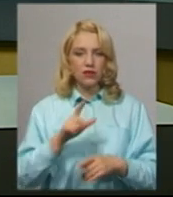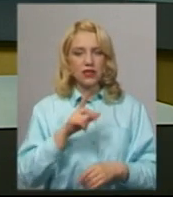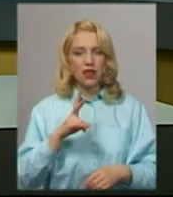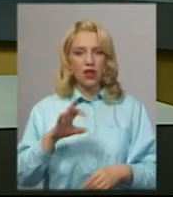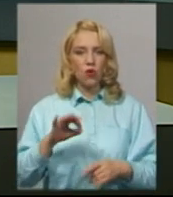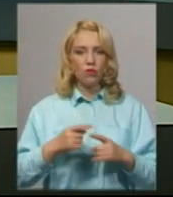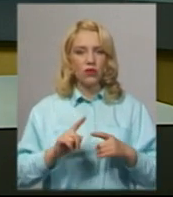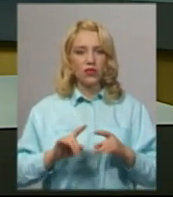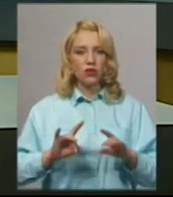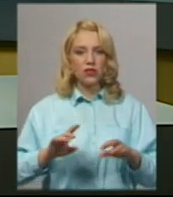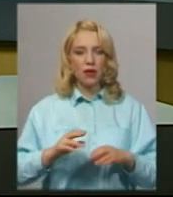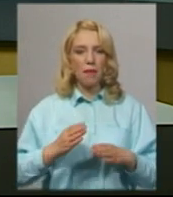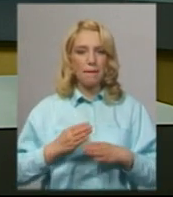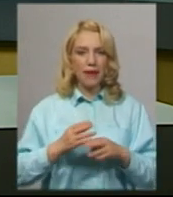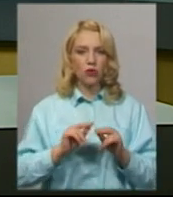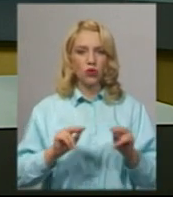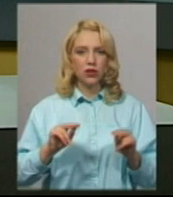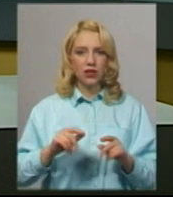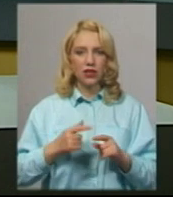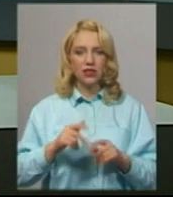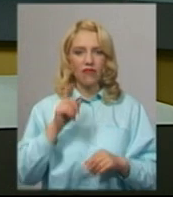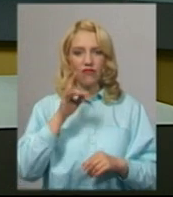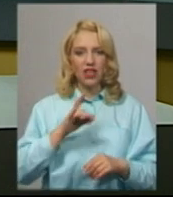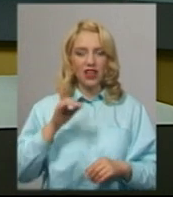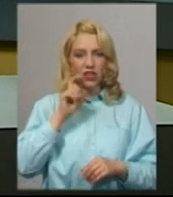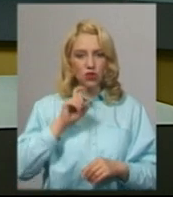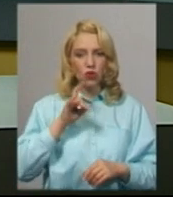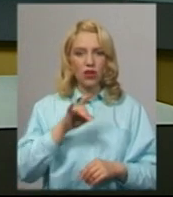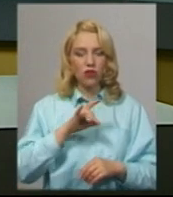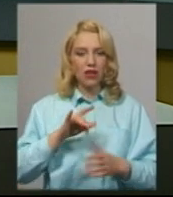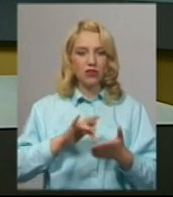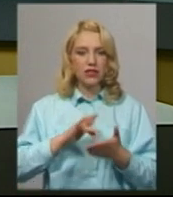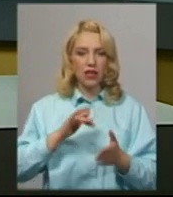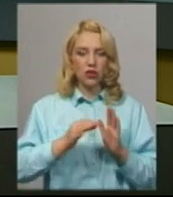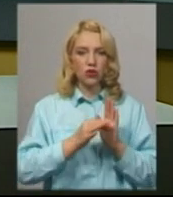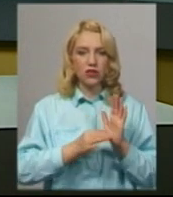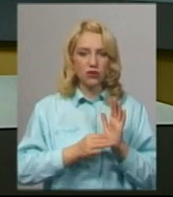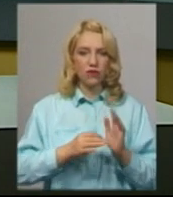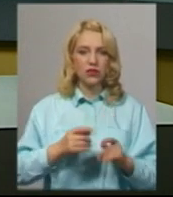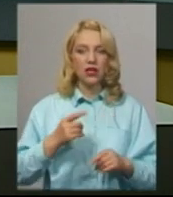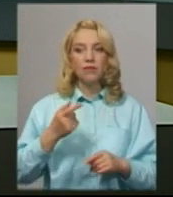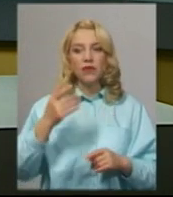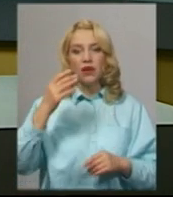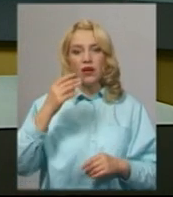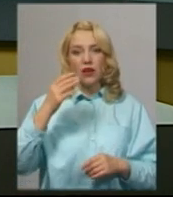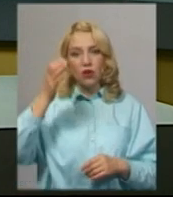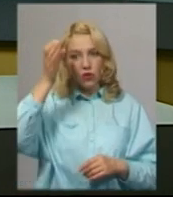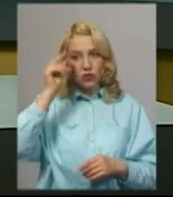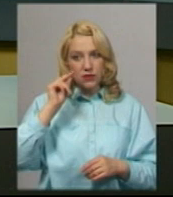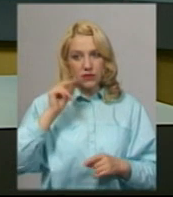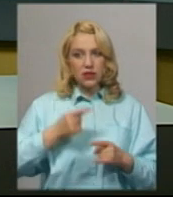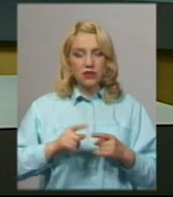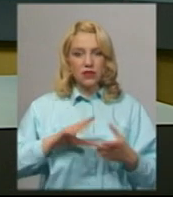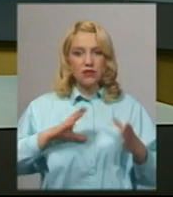методистка Вінницького регіонального центру оцінювання якості освіти Ірина Ковальчук. Загалом на Хмельниччині зареєструвалися на ЗНО 11